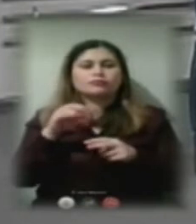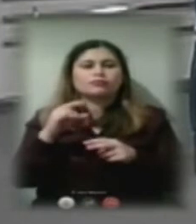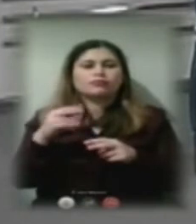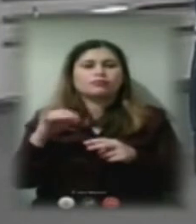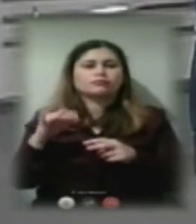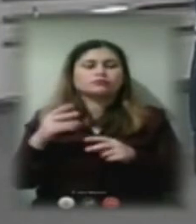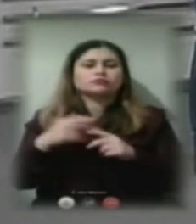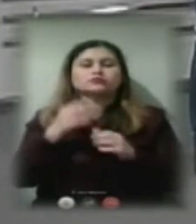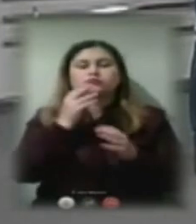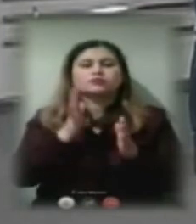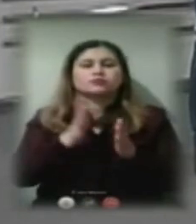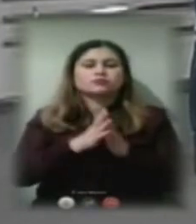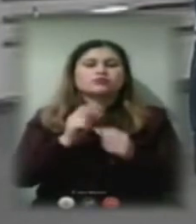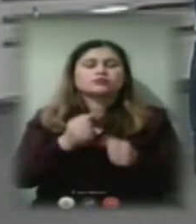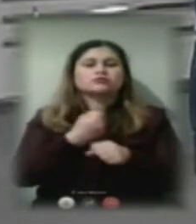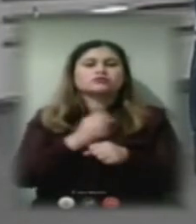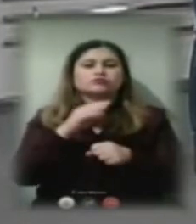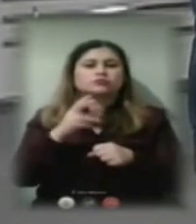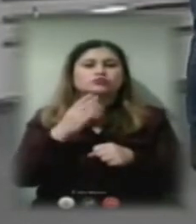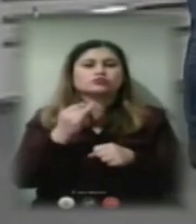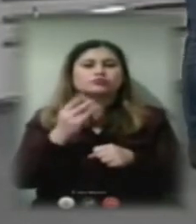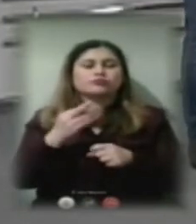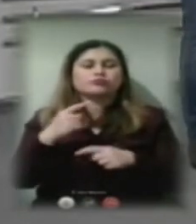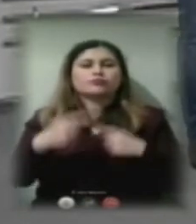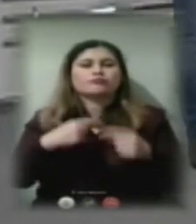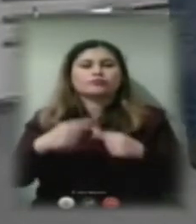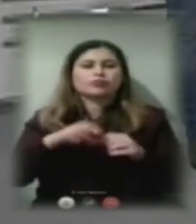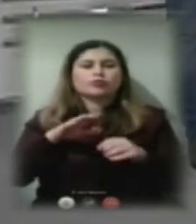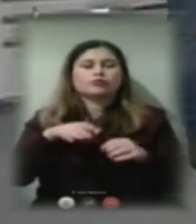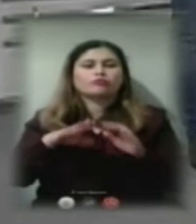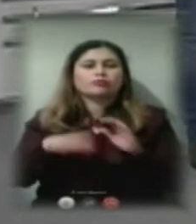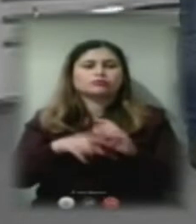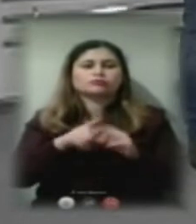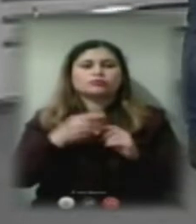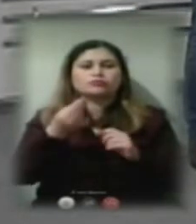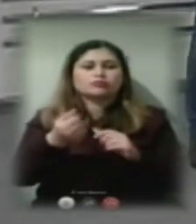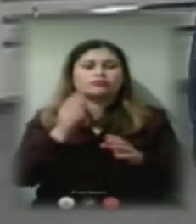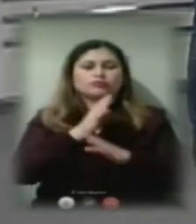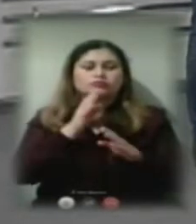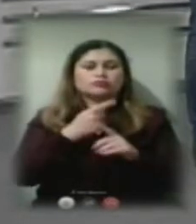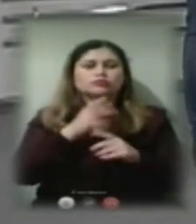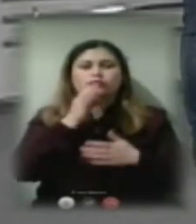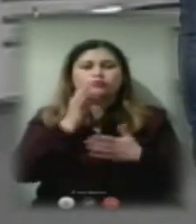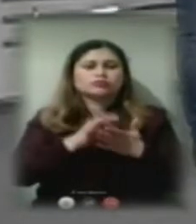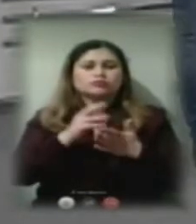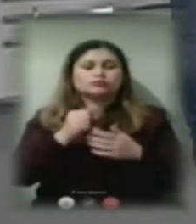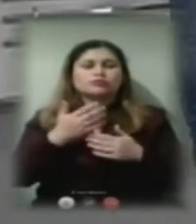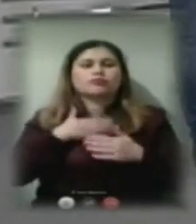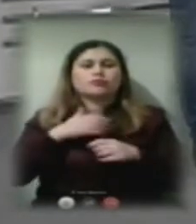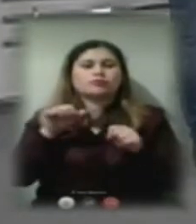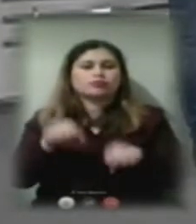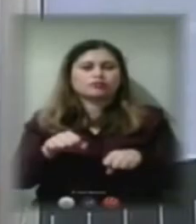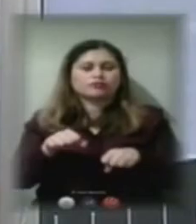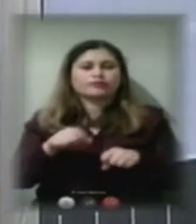заставити ЖЕК Шумен обмотати труби у підвалі, щоб не оплачувати повітря? І хто відповідає за порушення наших прав щодо того, що без